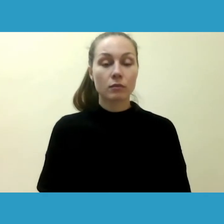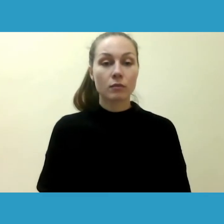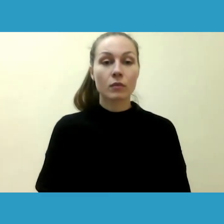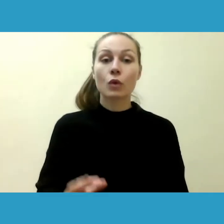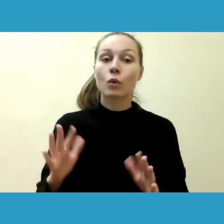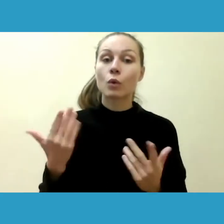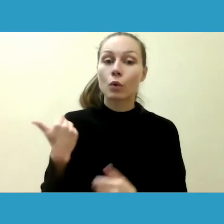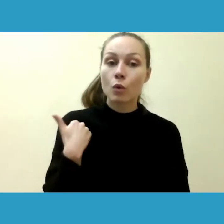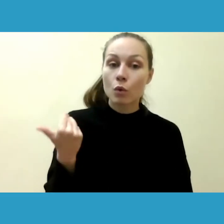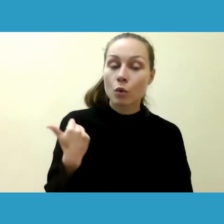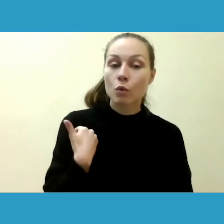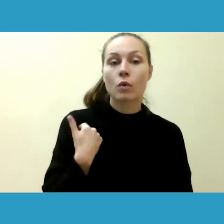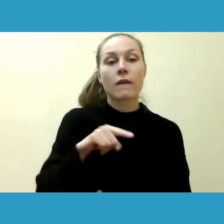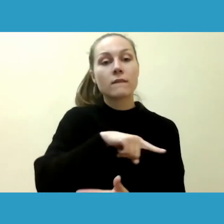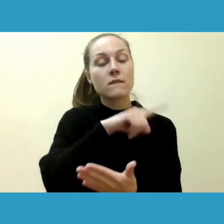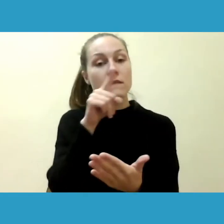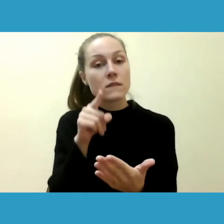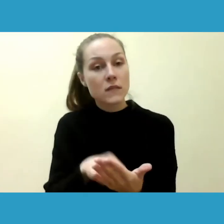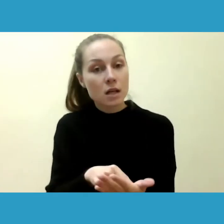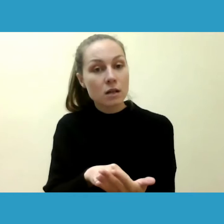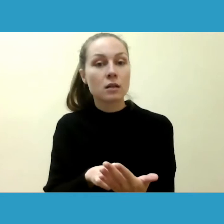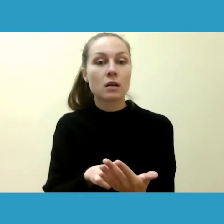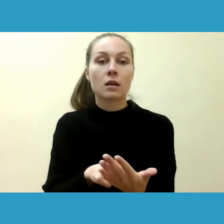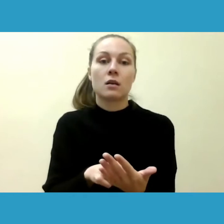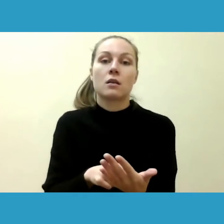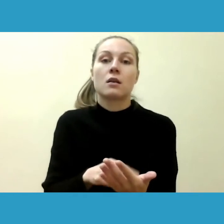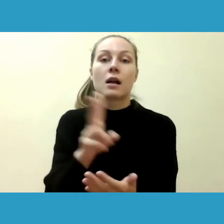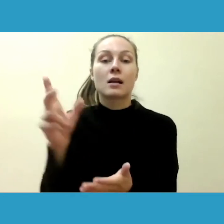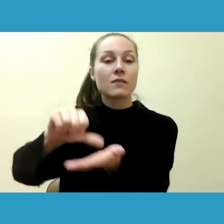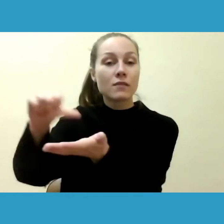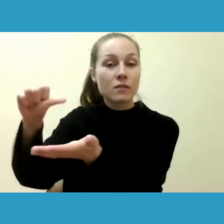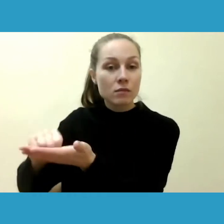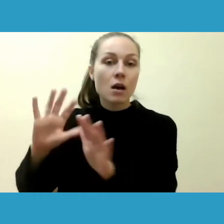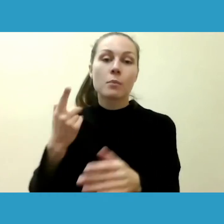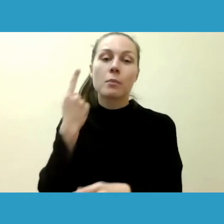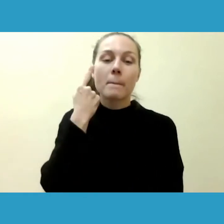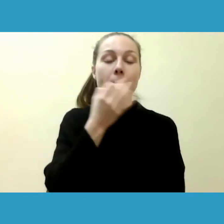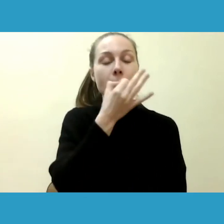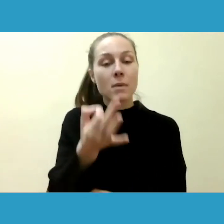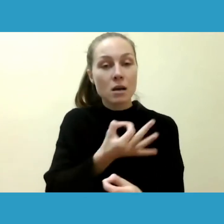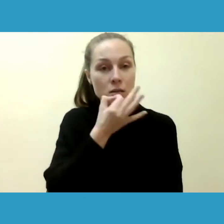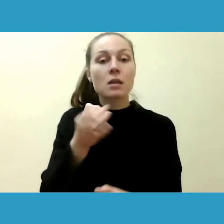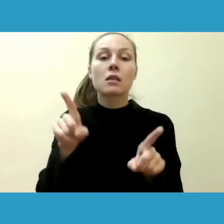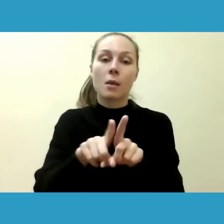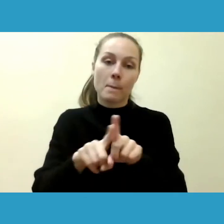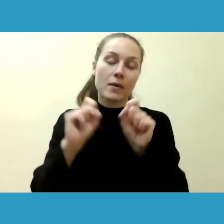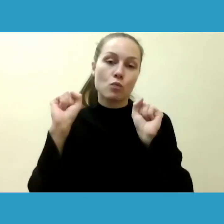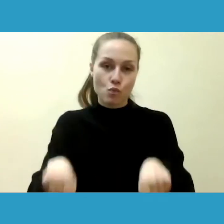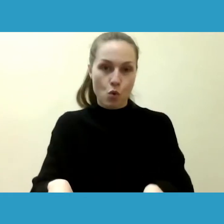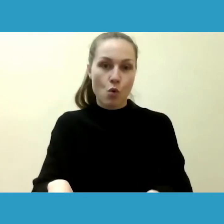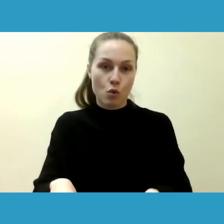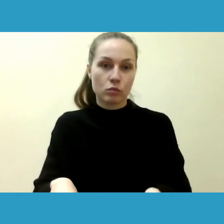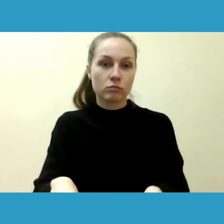norite užduoti kokį klausimą, kuriam iš dalyvių arba kažkokį pastebėjimą pareikšti, tai taip pat galite daryti šie